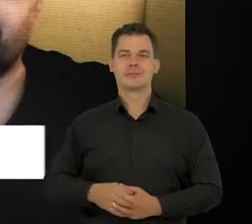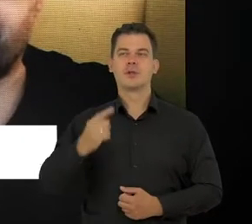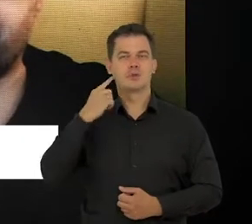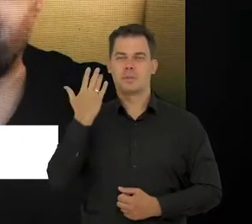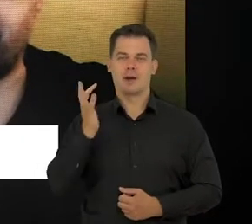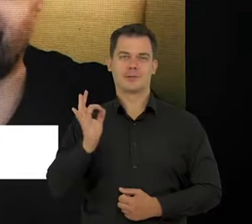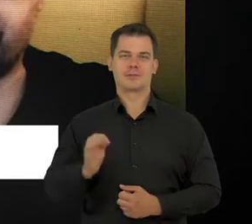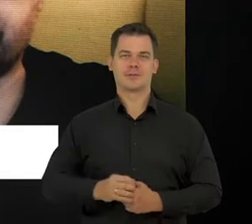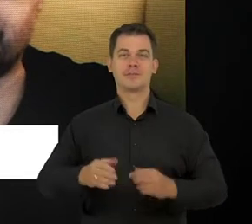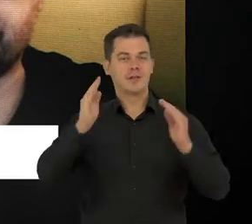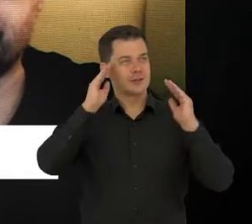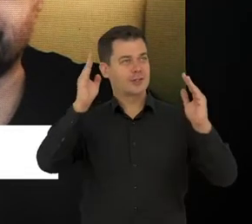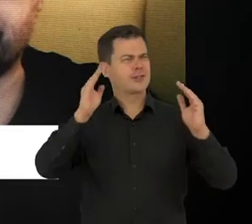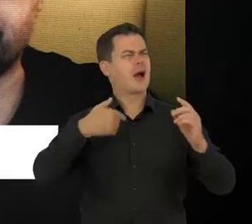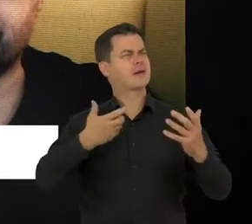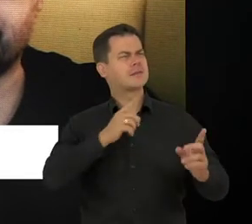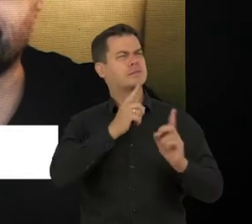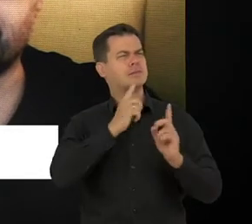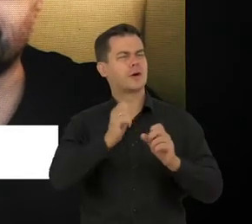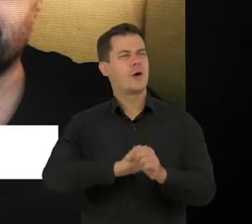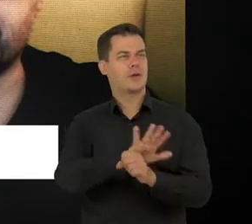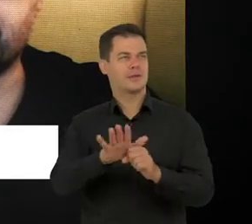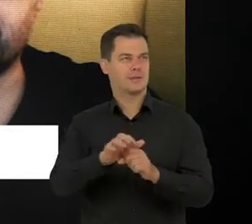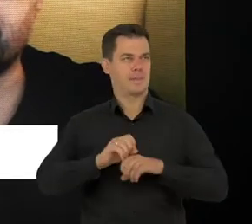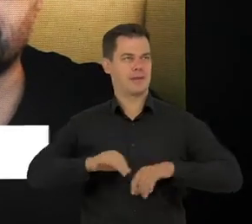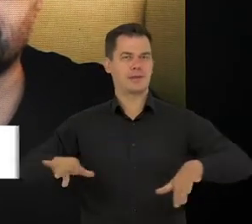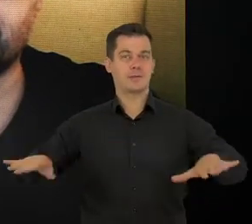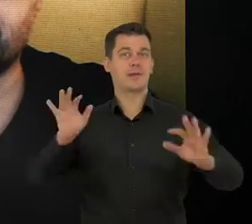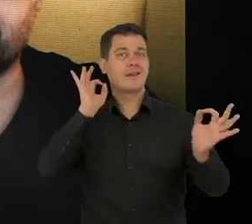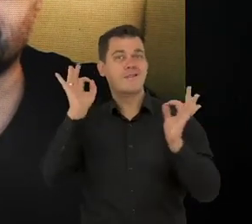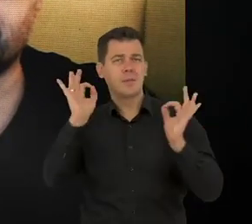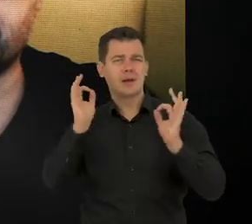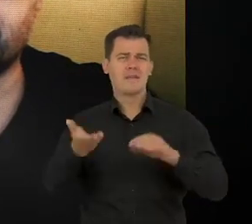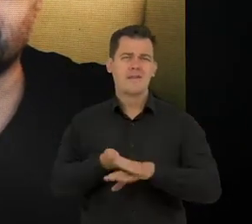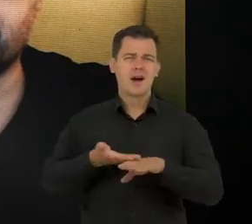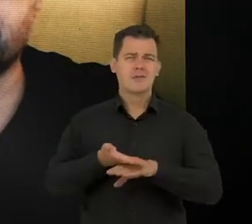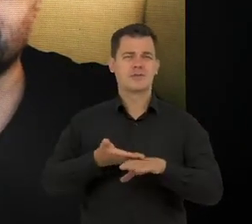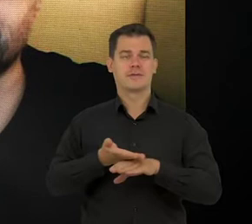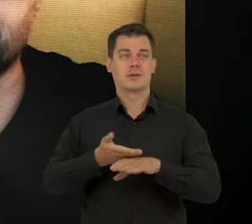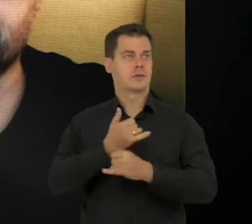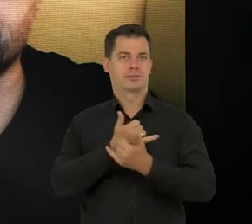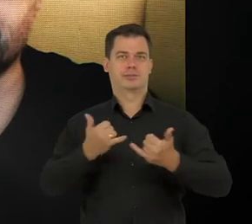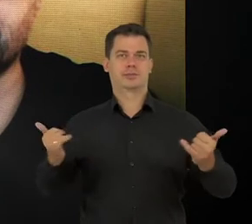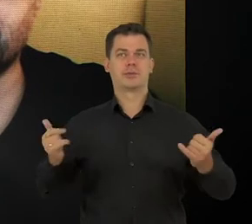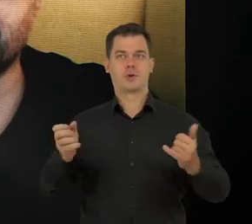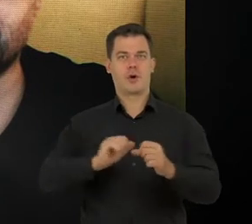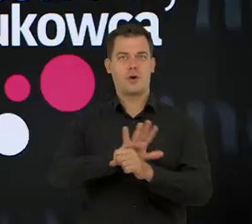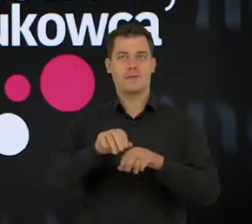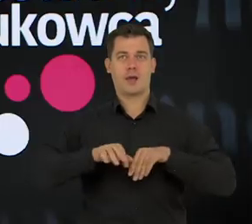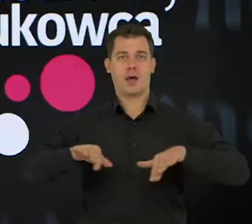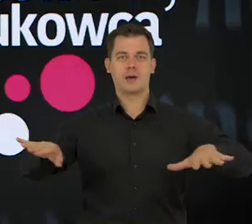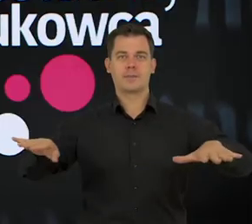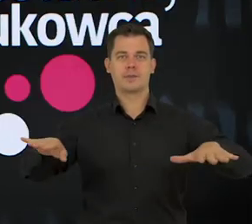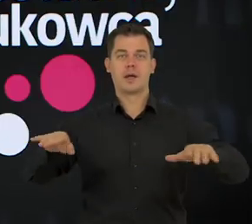Słyszę Cię bardzo dobrze. Cześć. Porozmawiamy o pandemii, tylko że pandemii dezinformacji, która towarzyszy pandemii COVID.